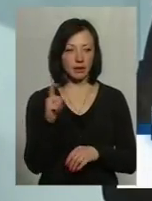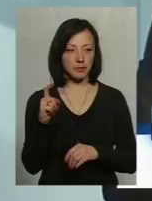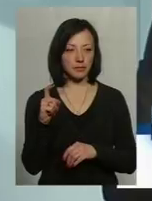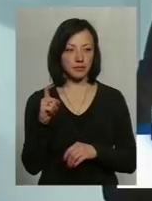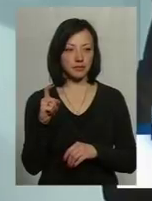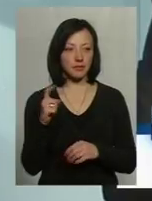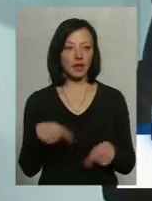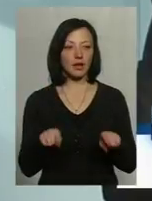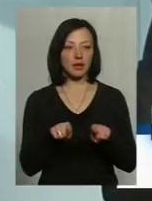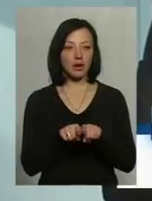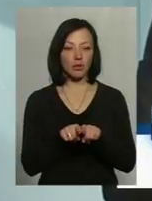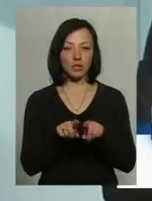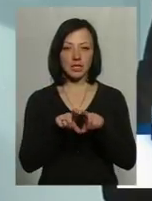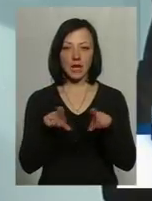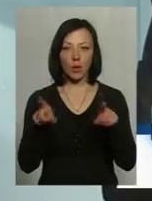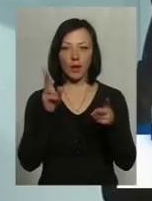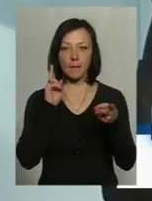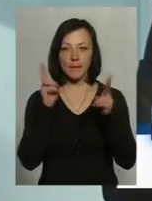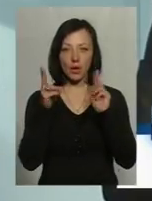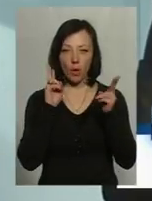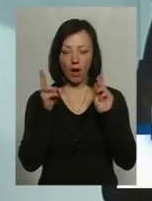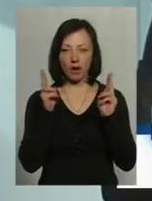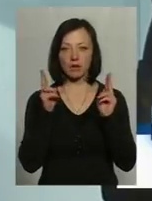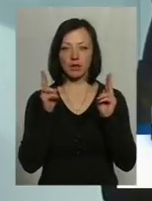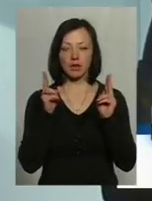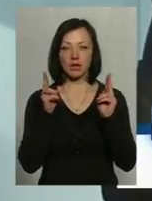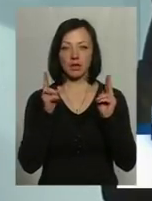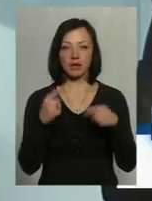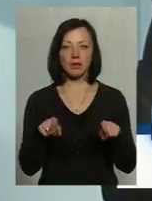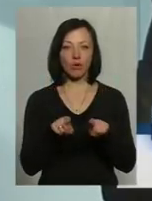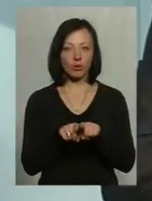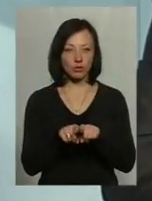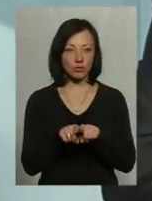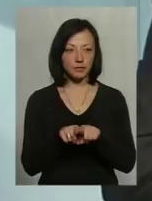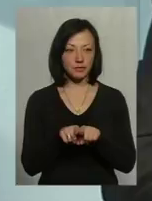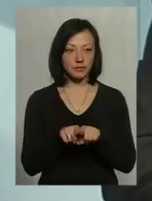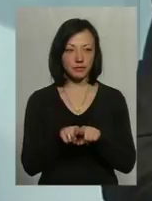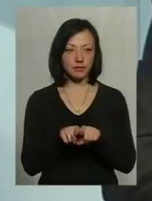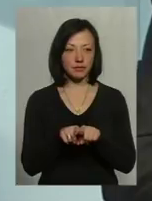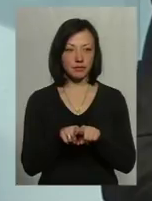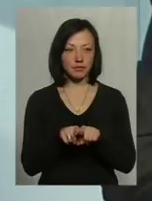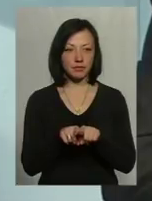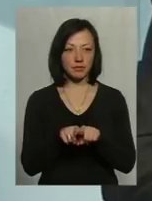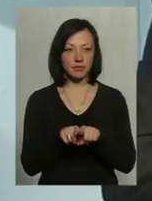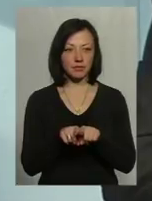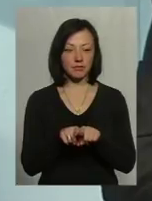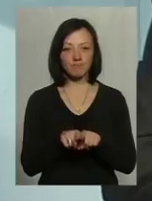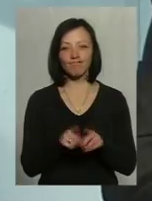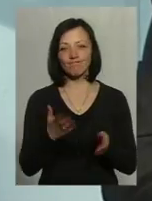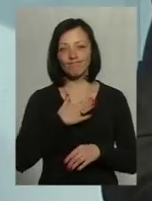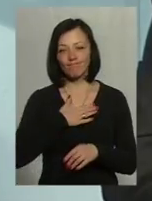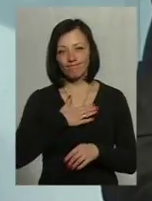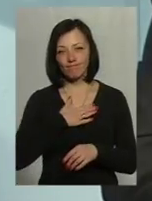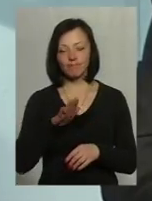Також салони, перукарні. Доволі неприглядну картину